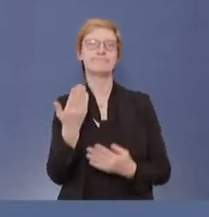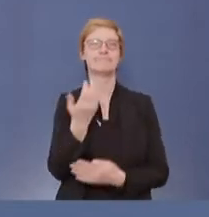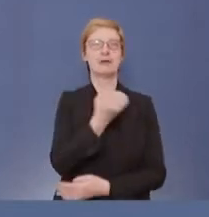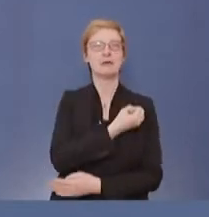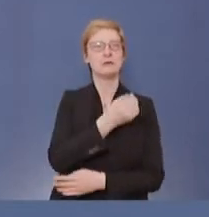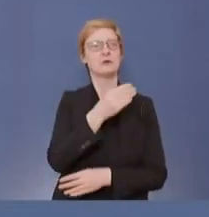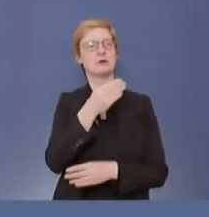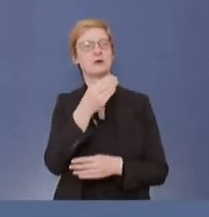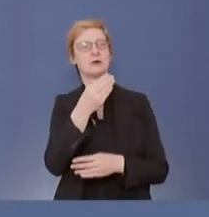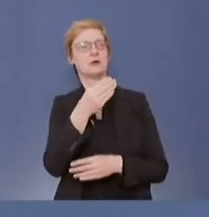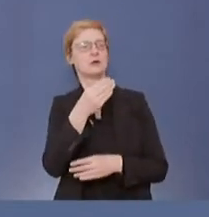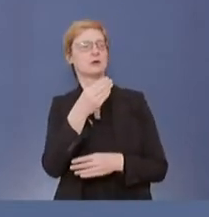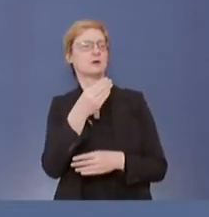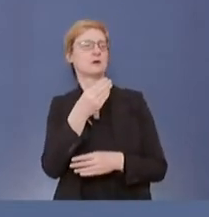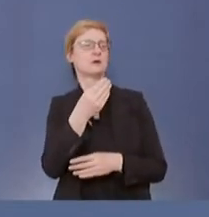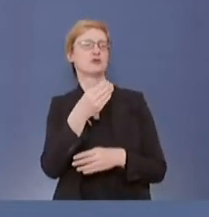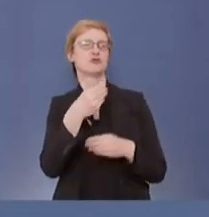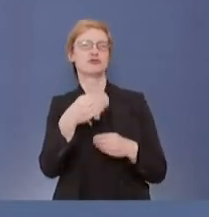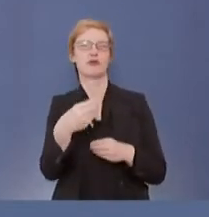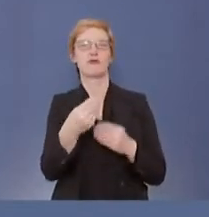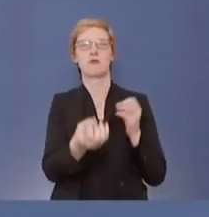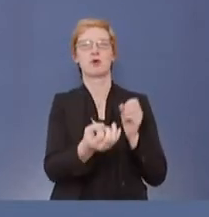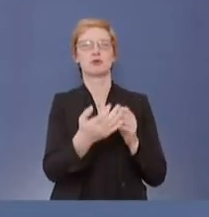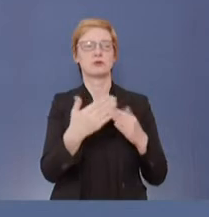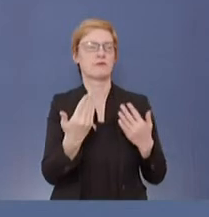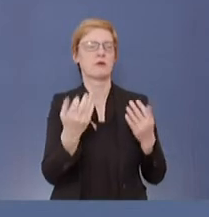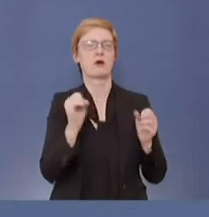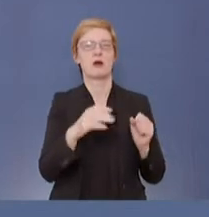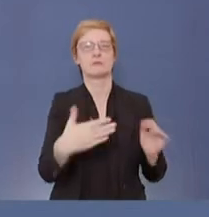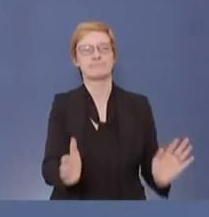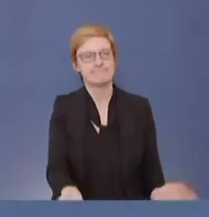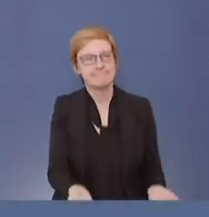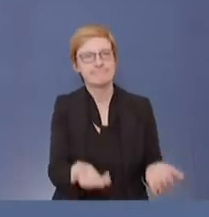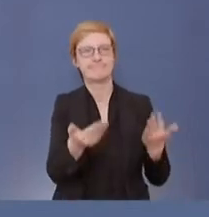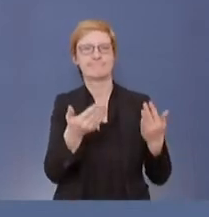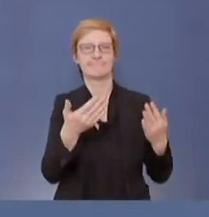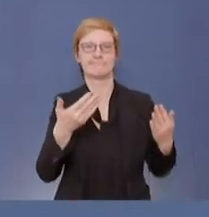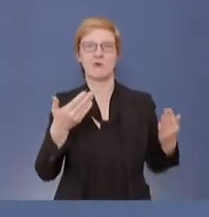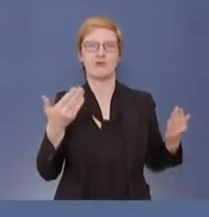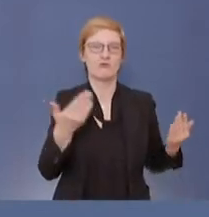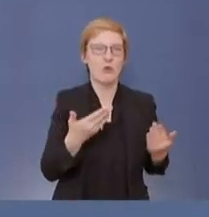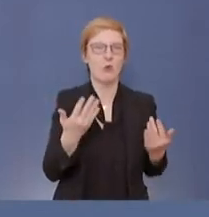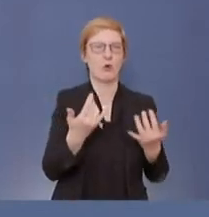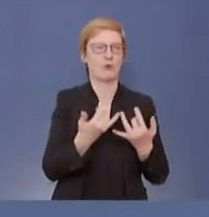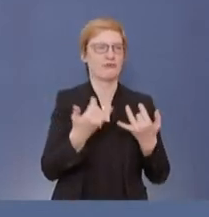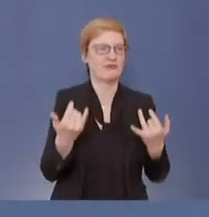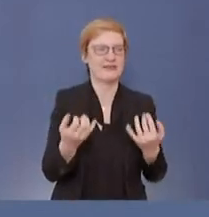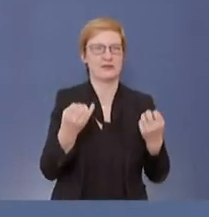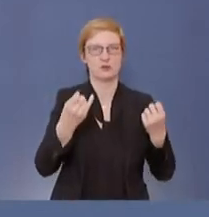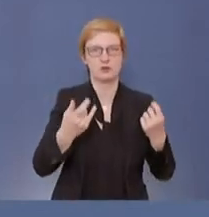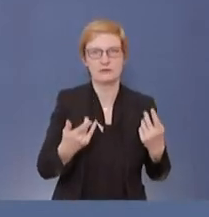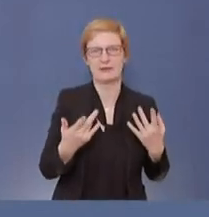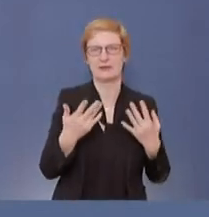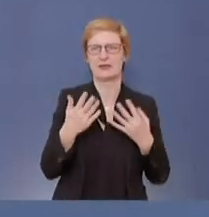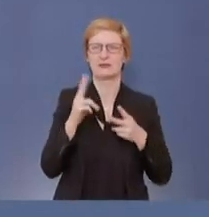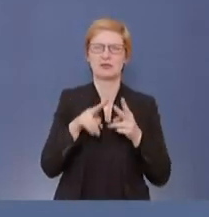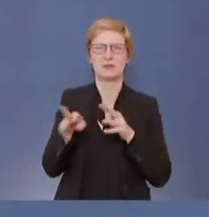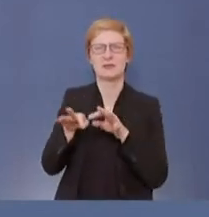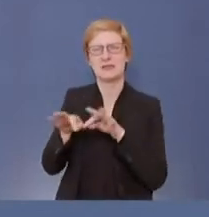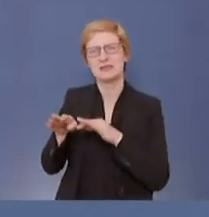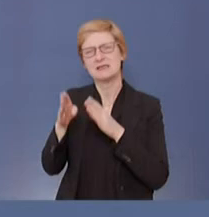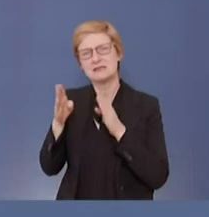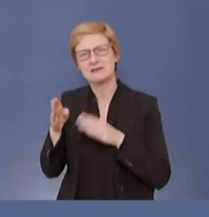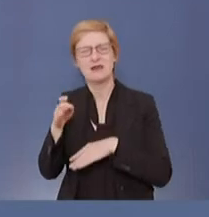wo Produktionskapazitäten gesteigert werden können. Dazu damit beschäftigen sich ja mehrere Minister und die